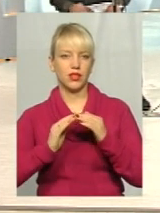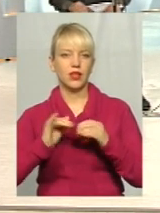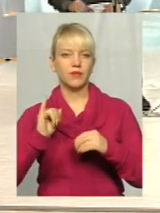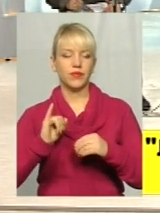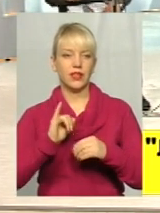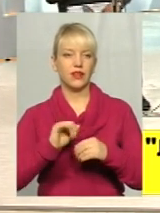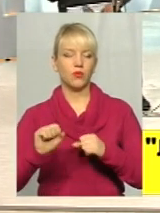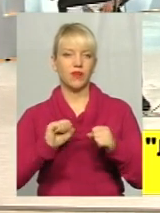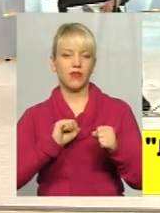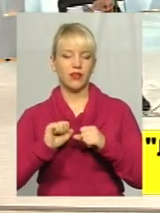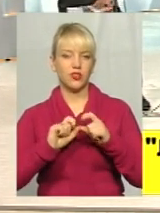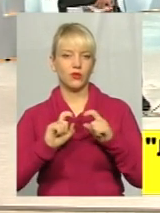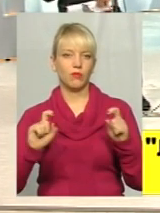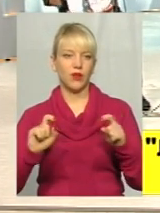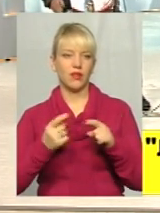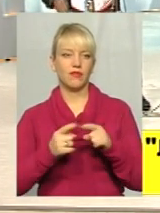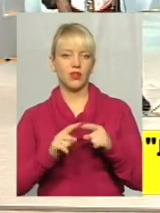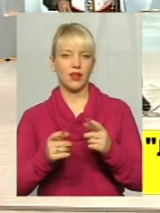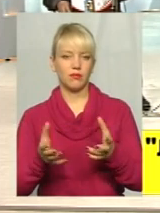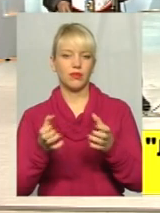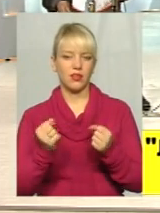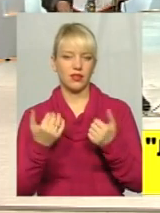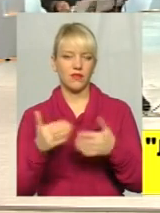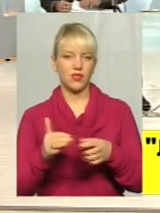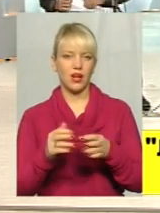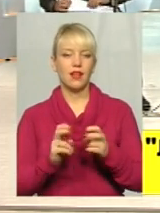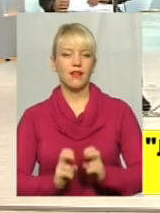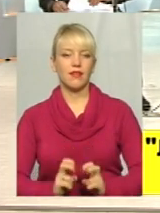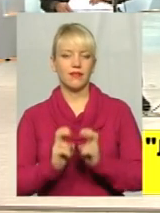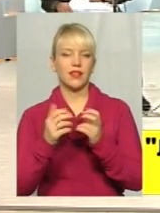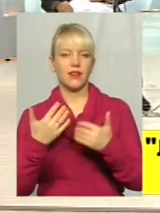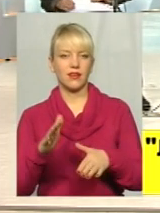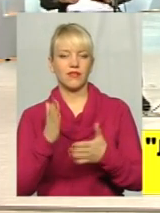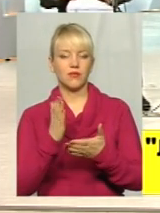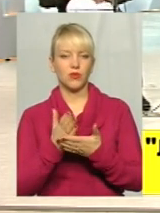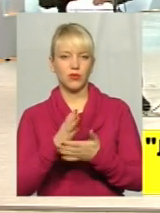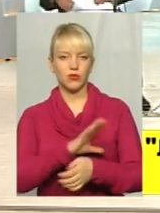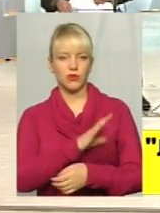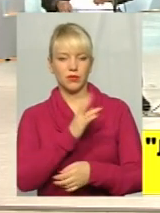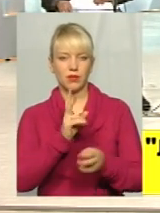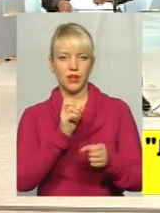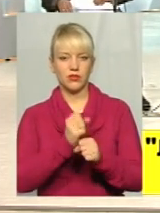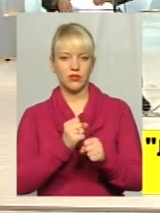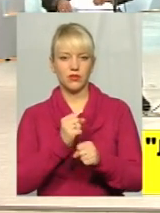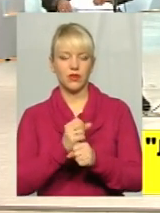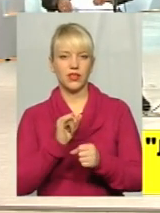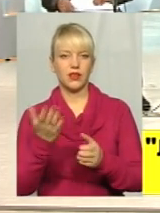Управляюча компанія прийняла вже ліфти, які працюють і які зареєстровані в